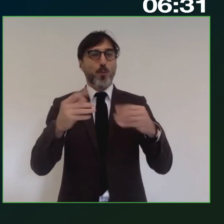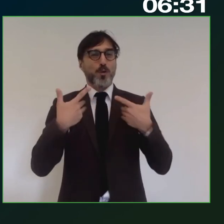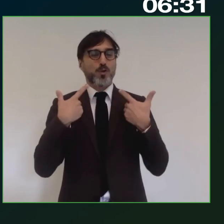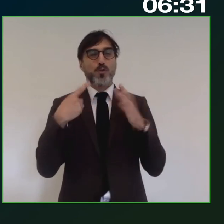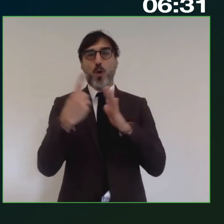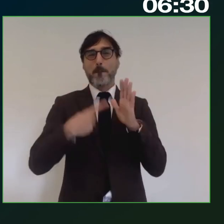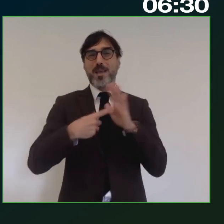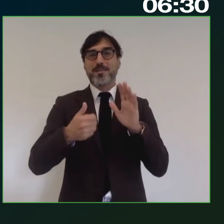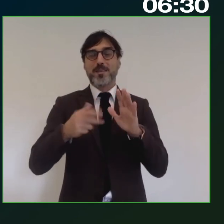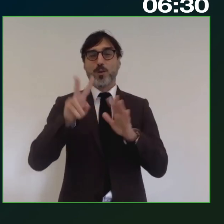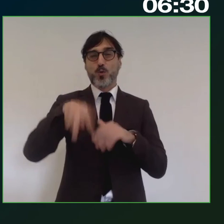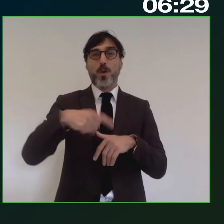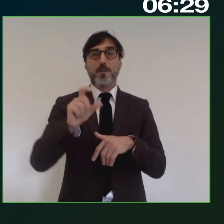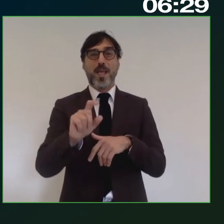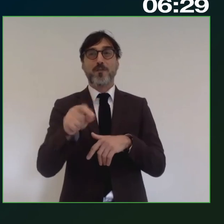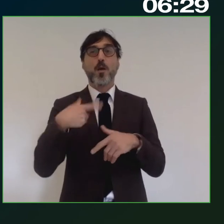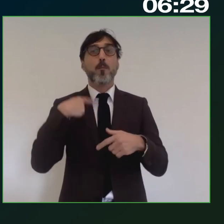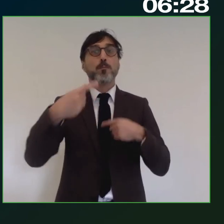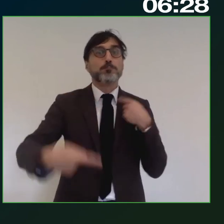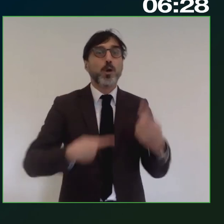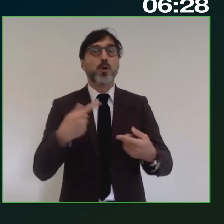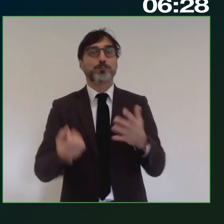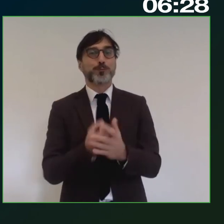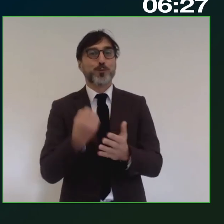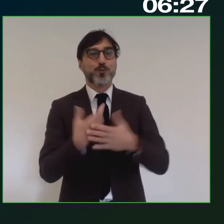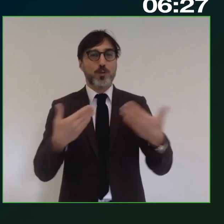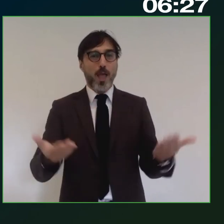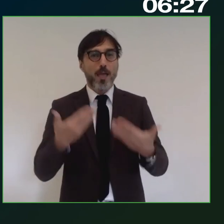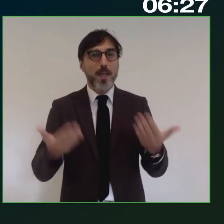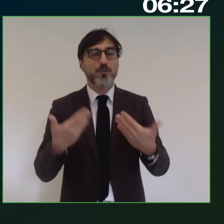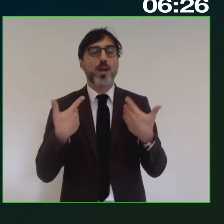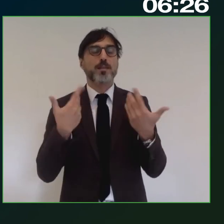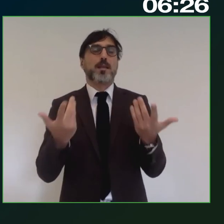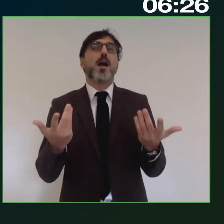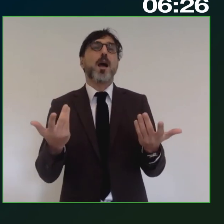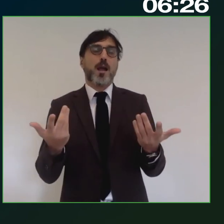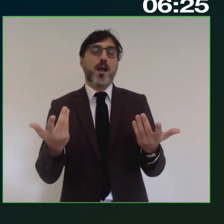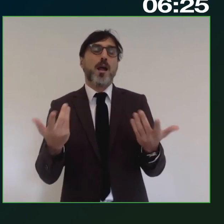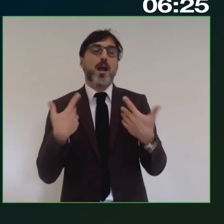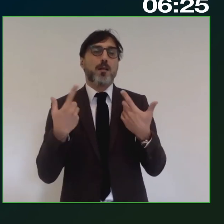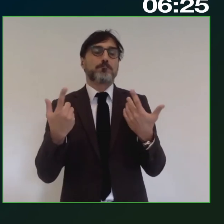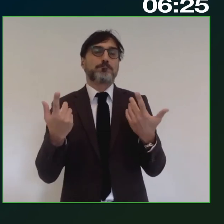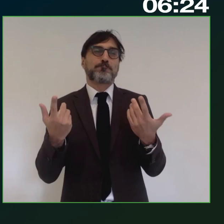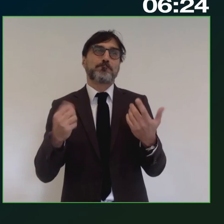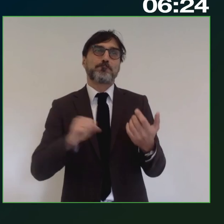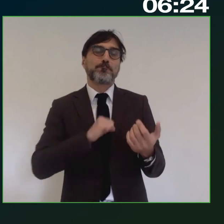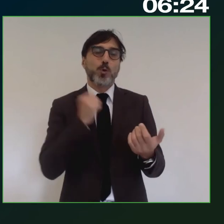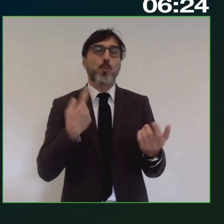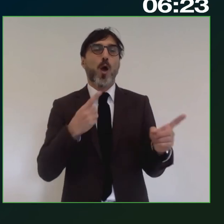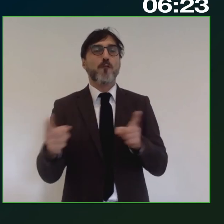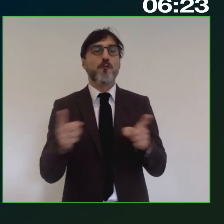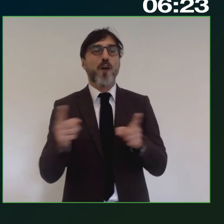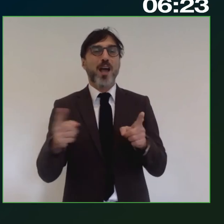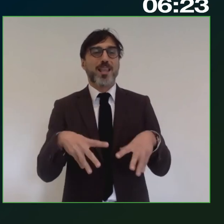primi mesi dell'anno poi ovviamente con le emergenze che abbiamo vissuto ha avuto purtroppo una prima fase un po'